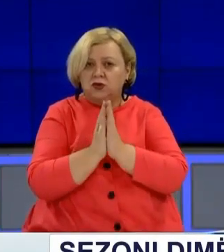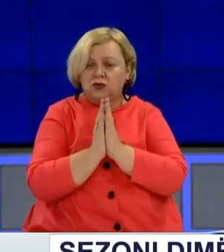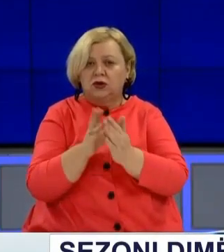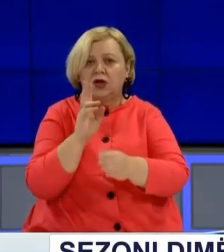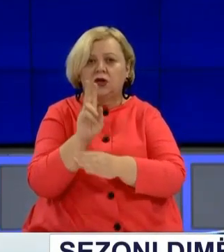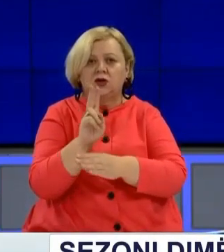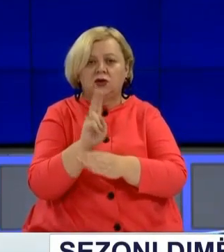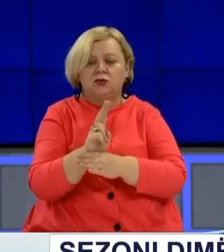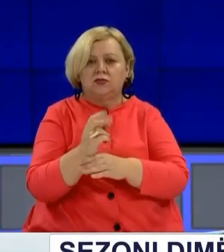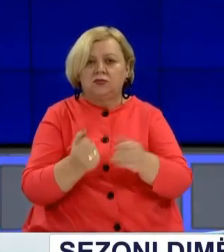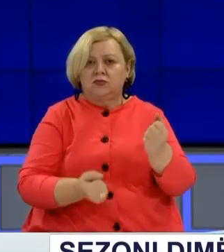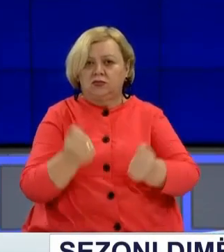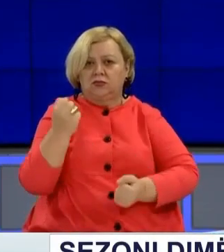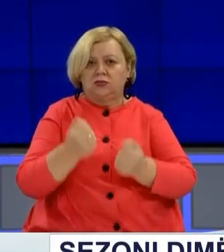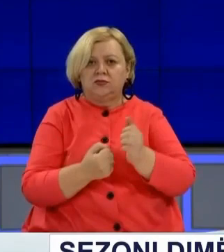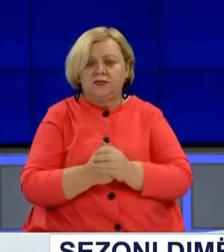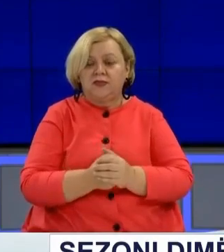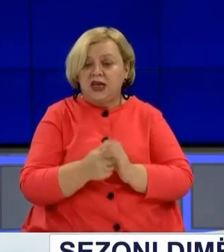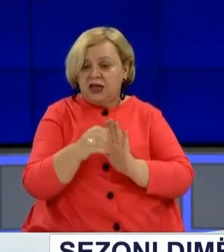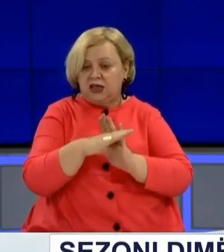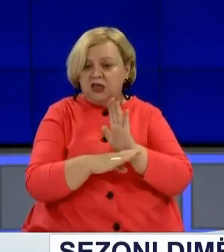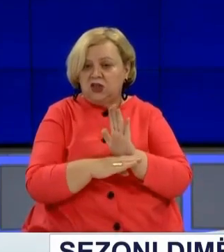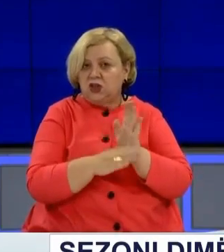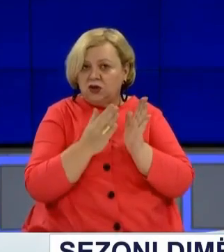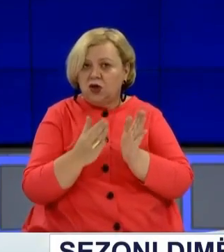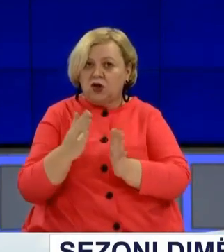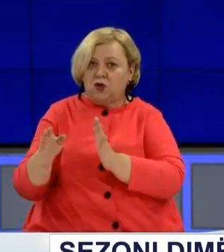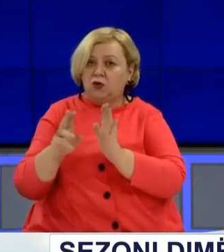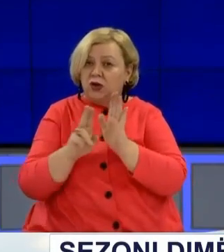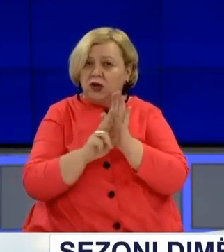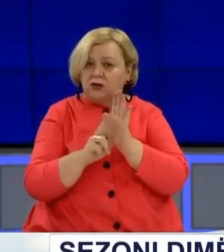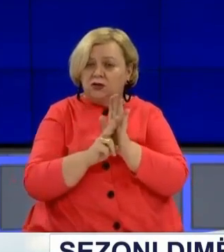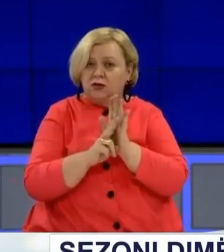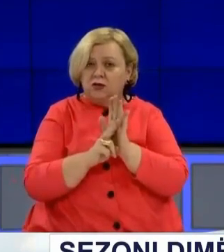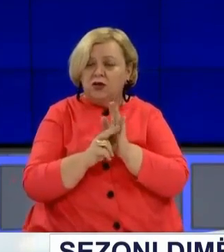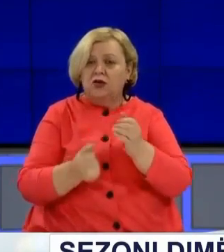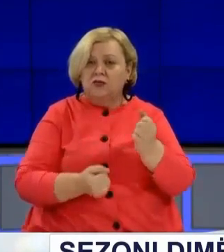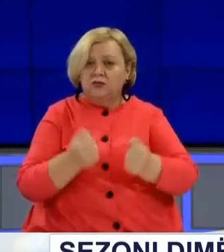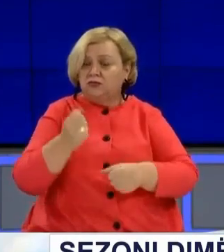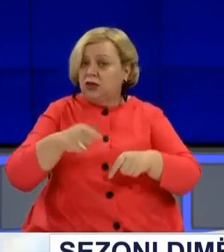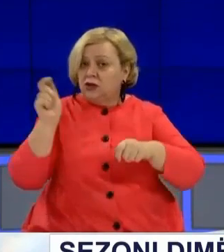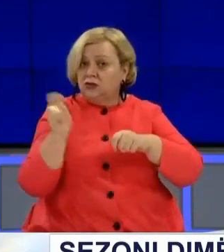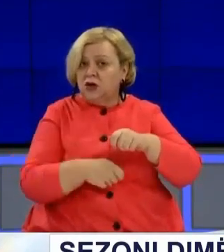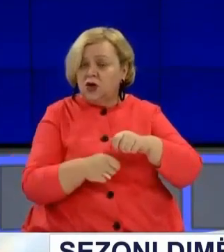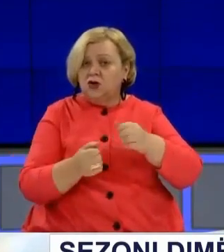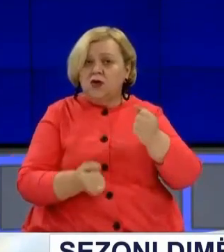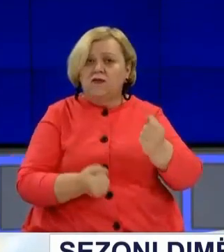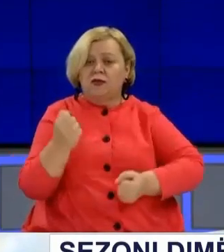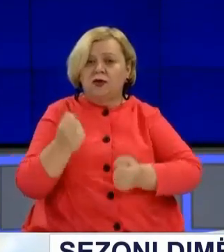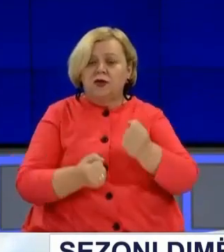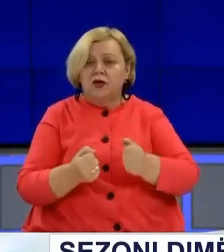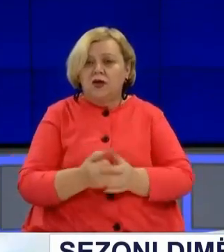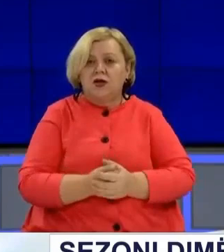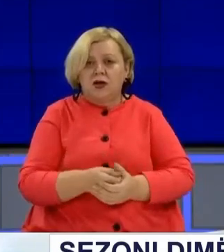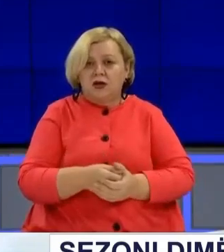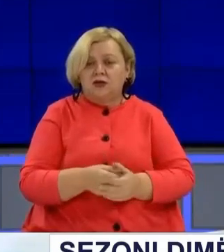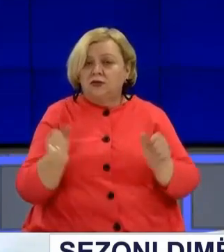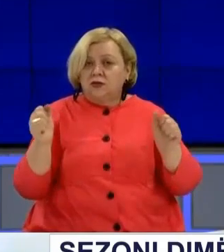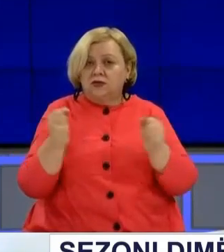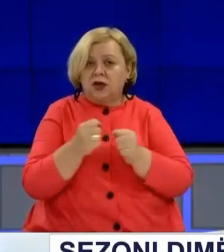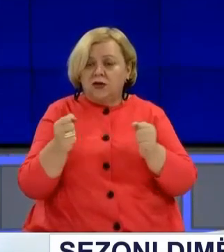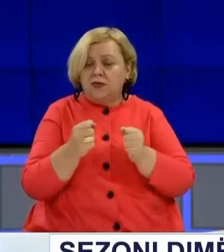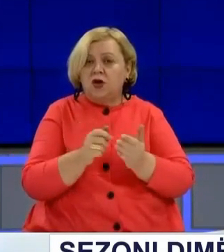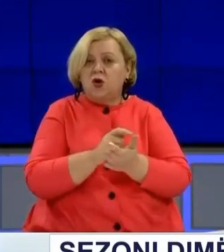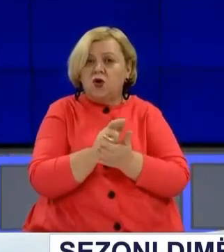gjadrejtimit të mjetit. Ligi për regullat e trafikut rrugor, parashëdënime për shoferët që gjadimrit, periut që përshin